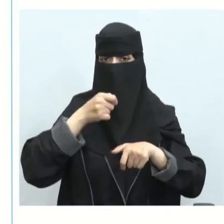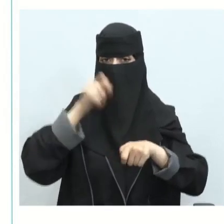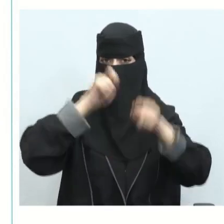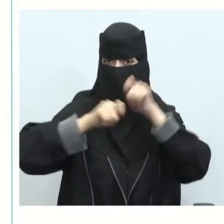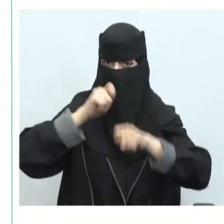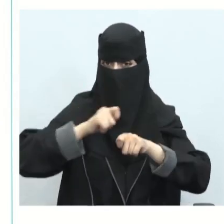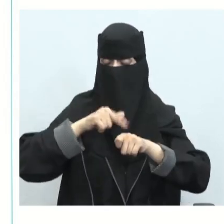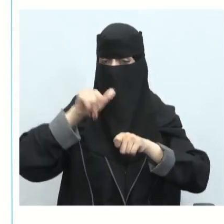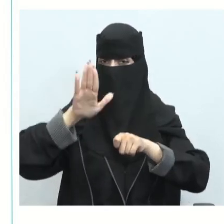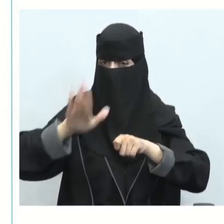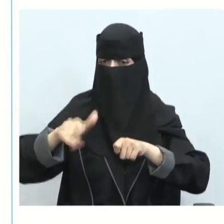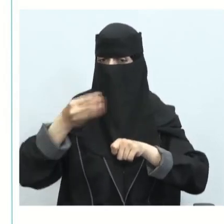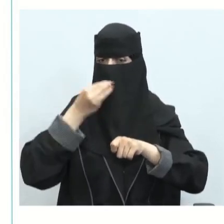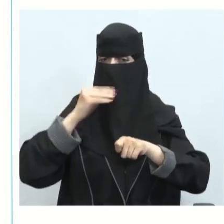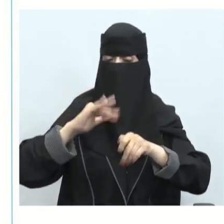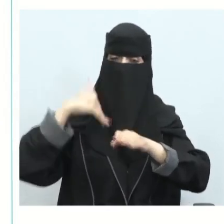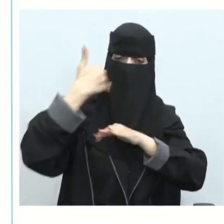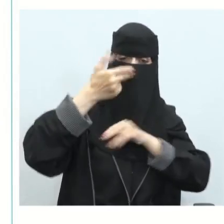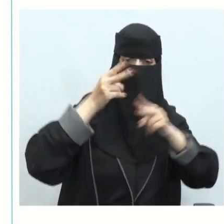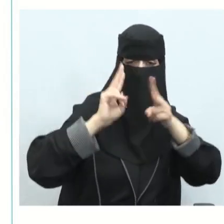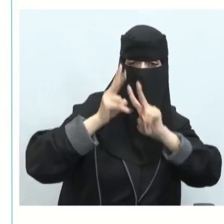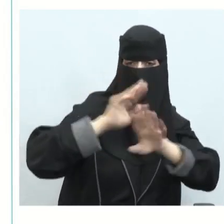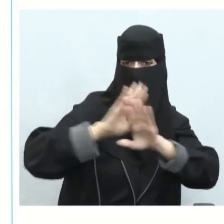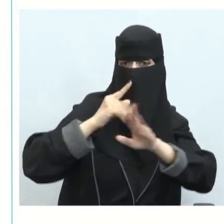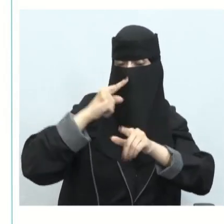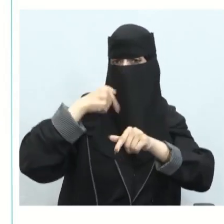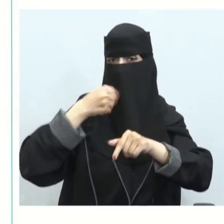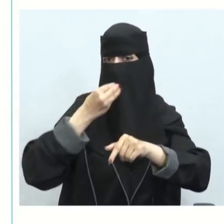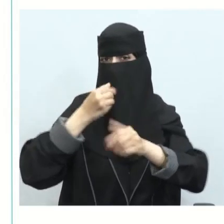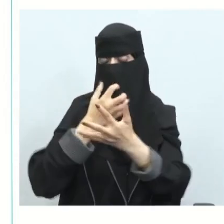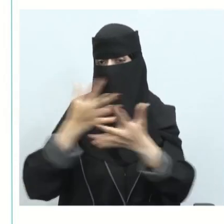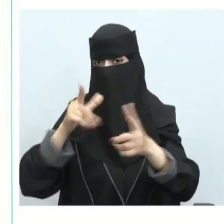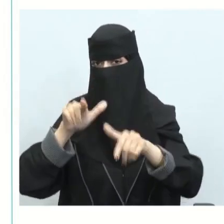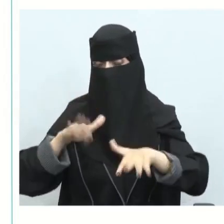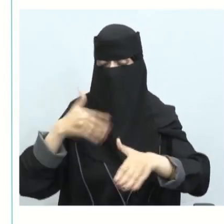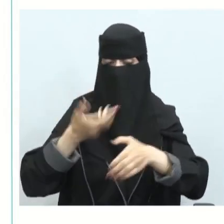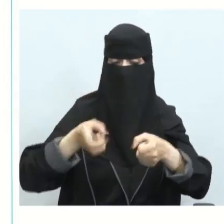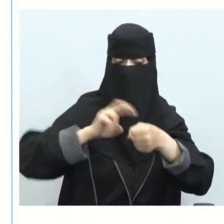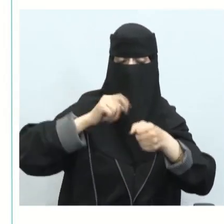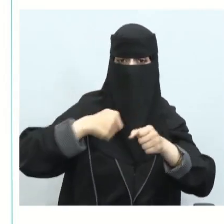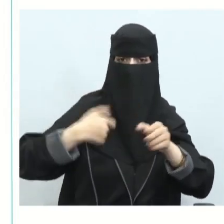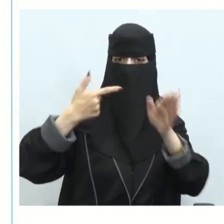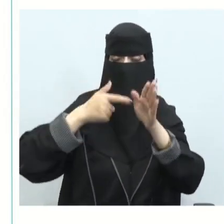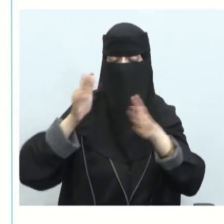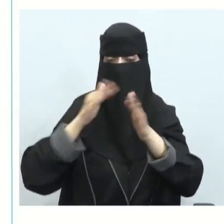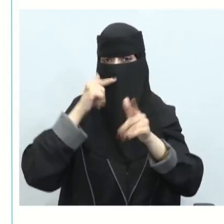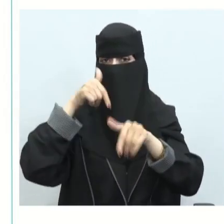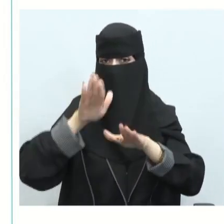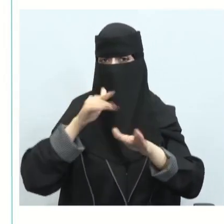الحفلات أو من الفعاليات يمكن استخدام الفاية الطعام لتوليد الطاقة مثلا بسبب غاز الميثان